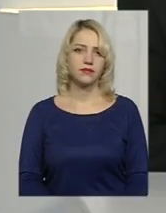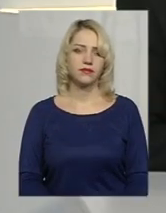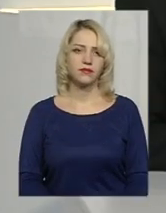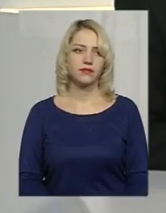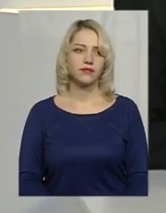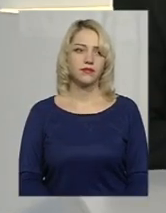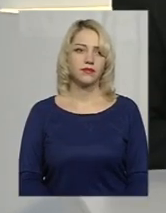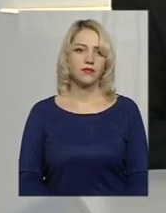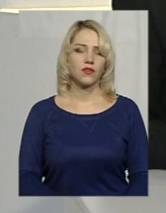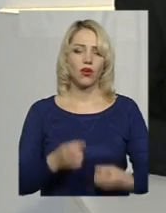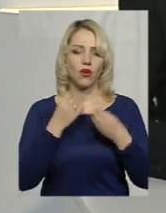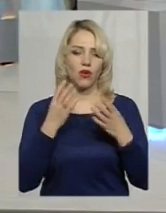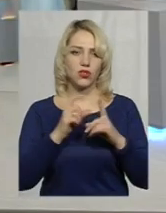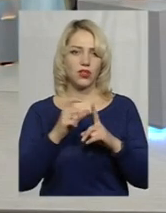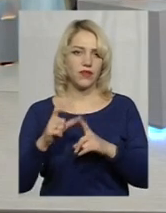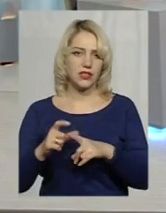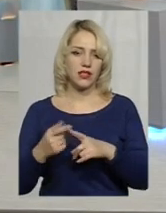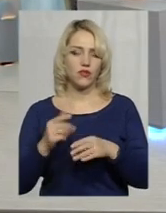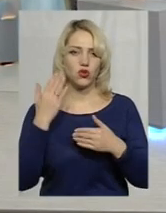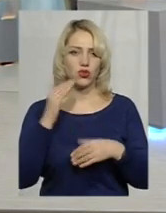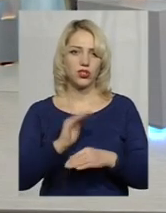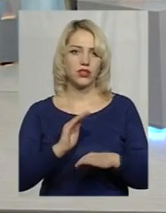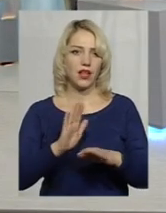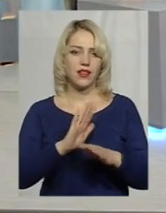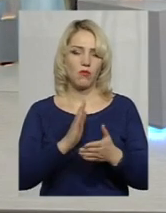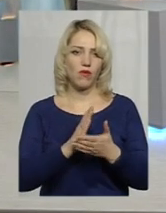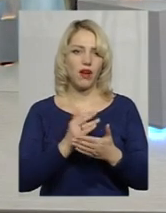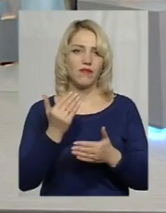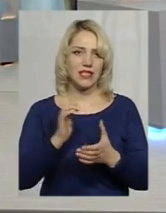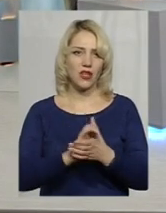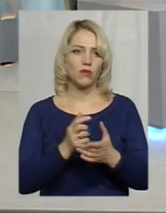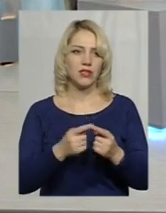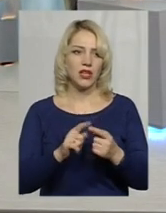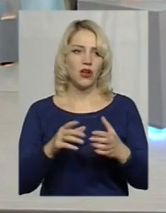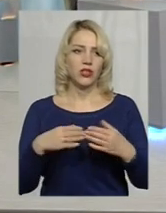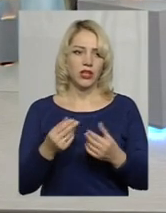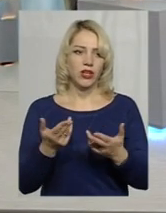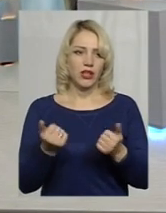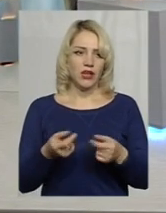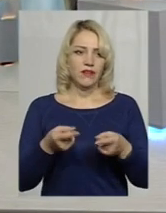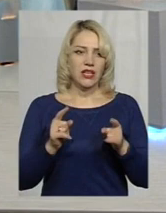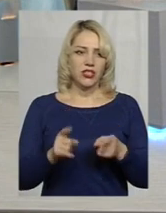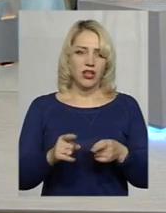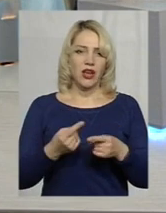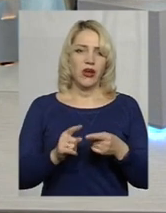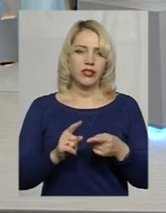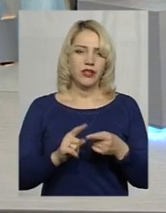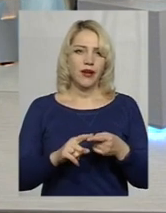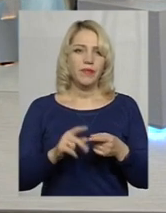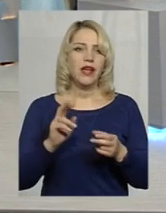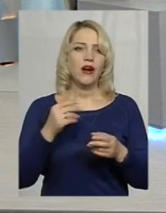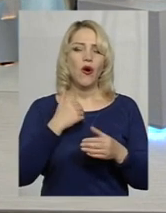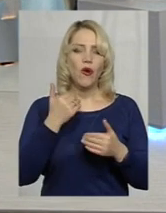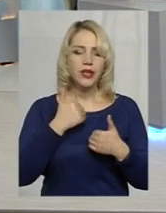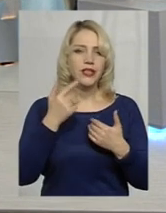Дуже хороший вислів, так, чужих дітей не буває. Ви знайомі взагалі з цією родиною? Так, звичайно. Яка вліга?